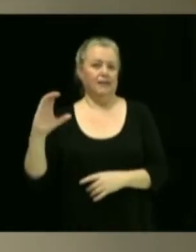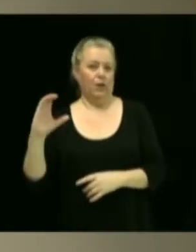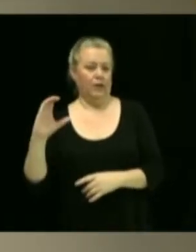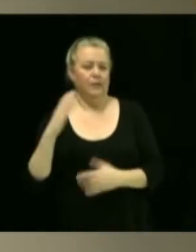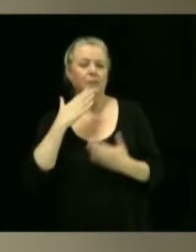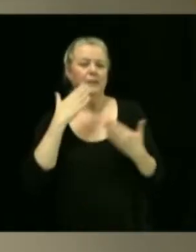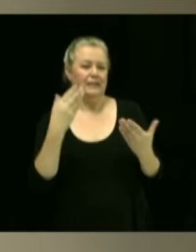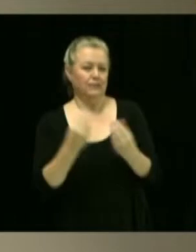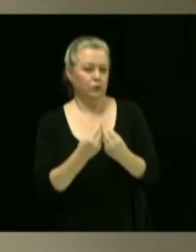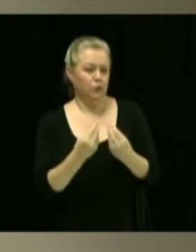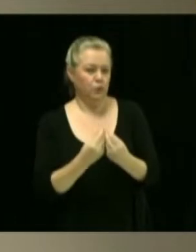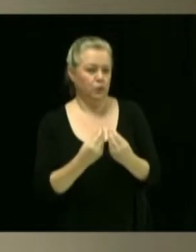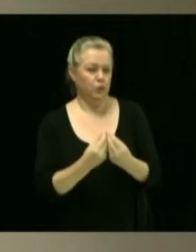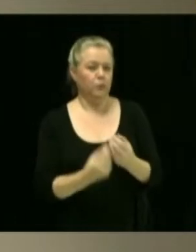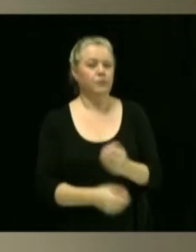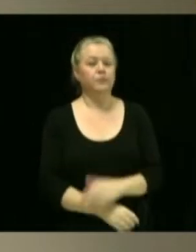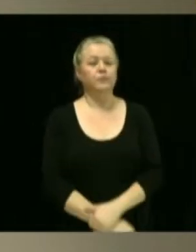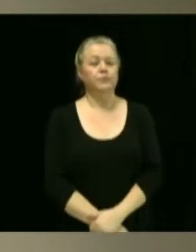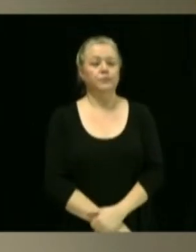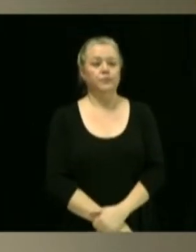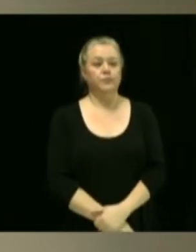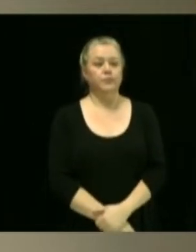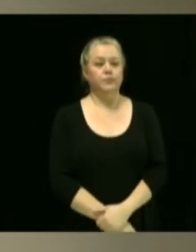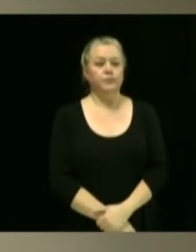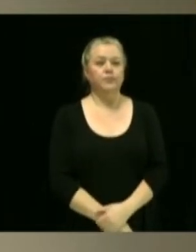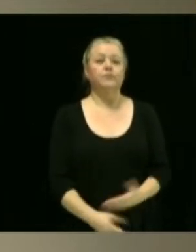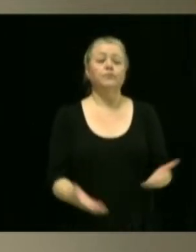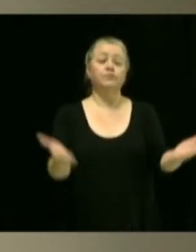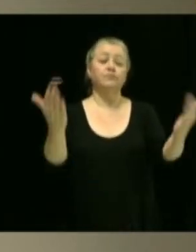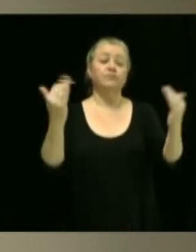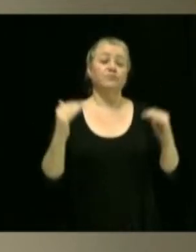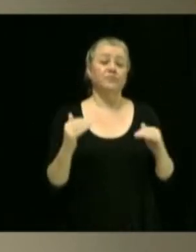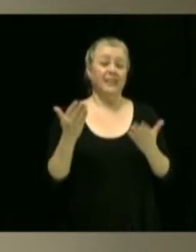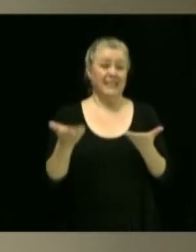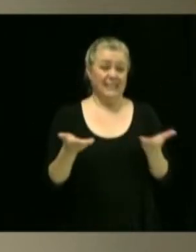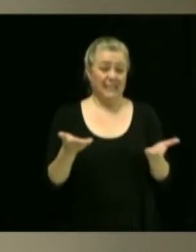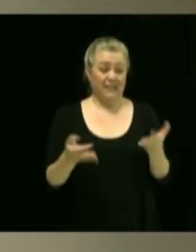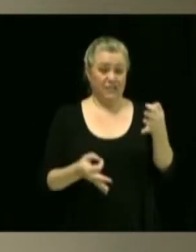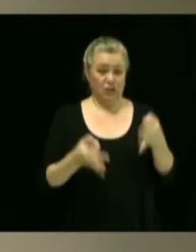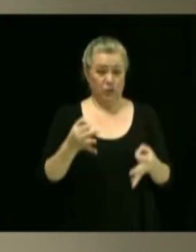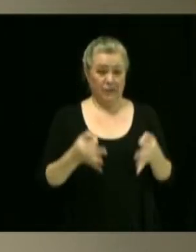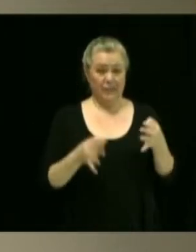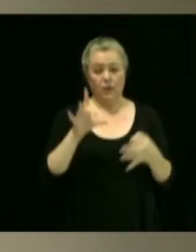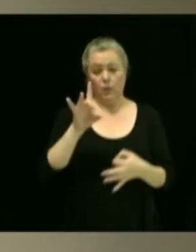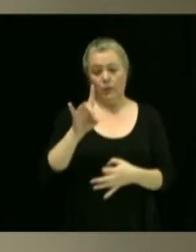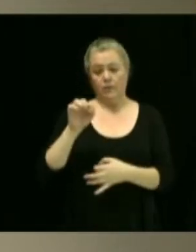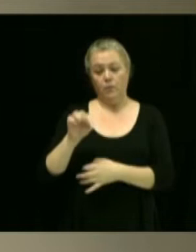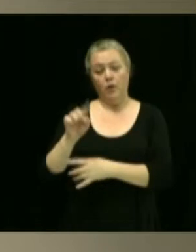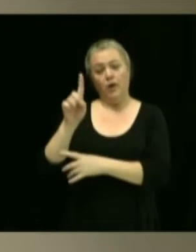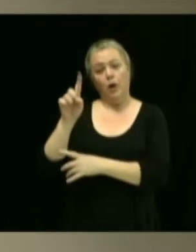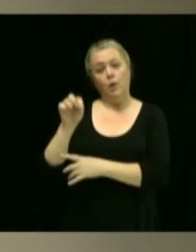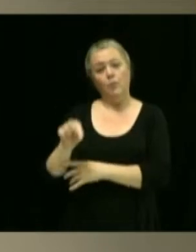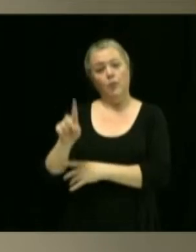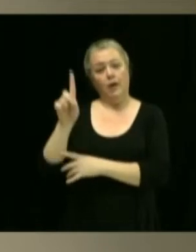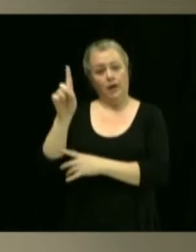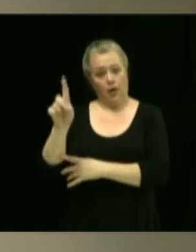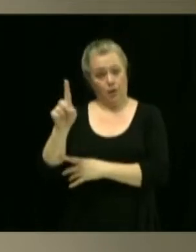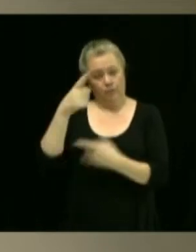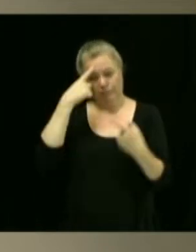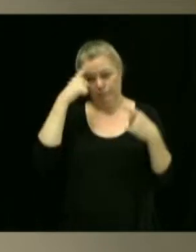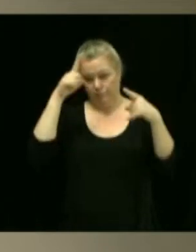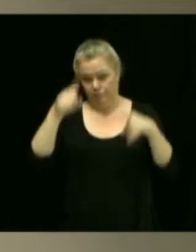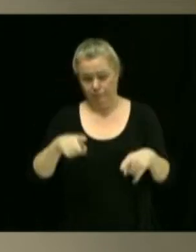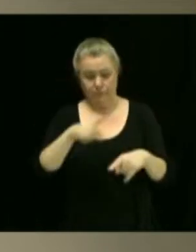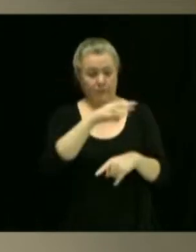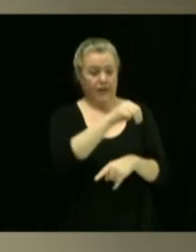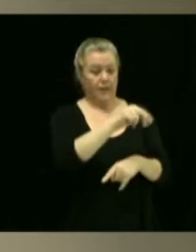merci beaucoup. Dans le service juridique, à 8.1.1, entente à intervenir entre la MRC d'Artabasca et